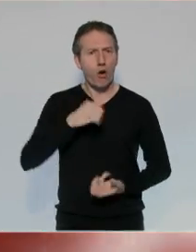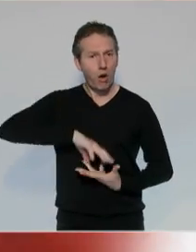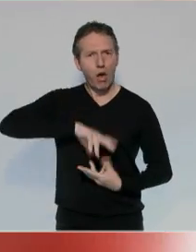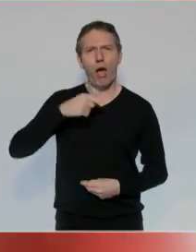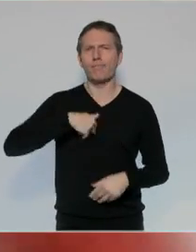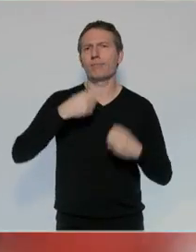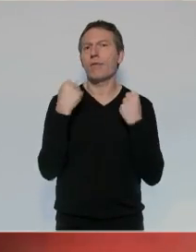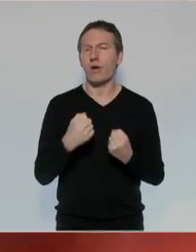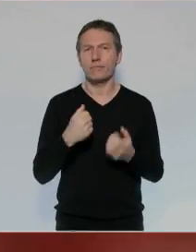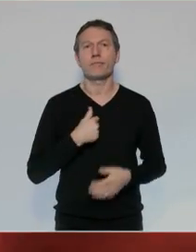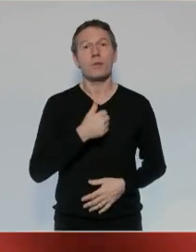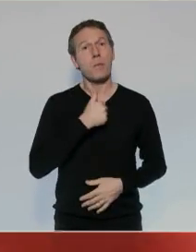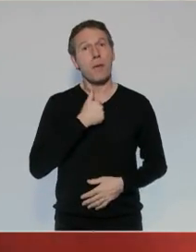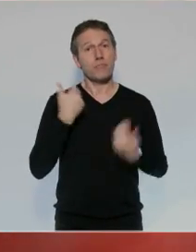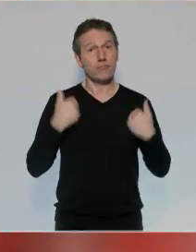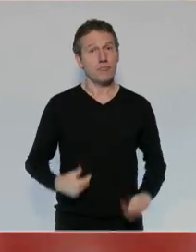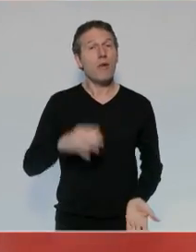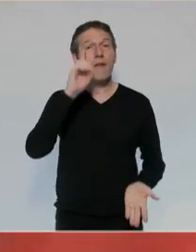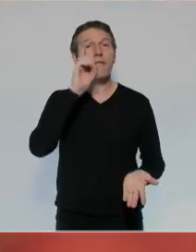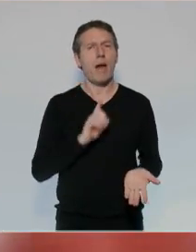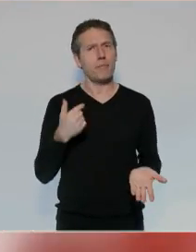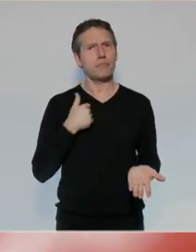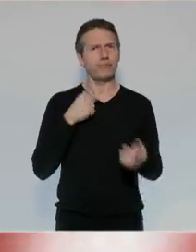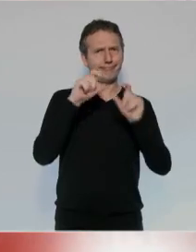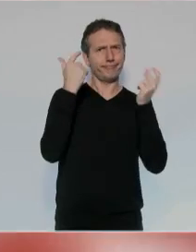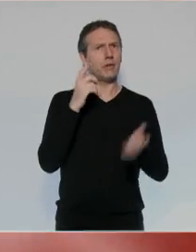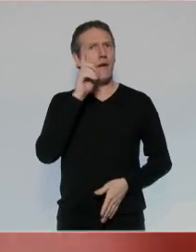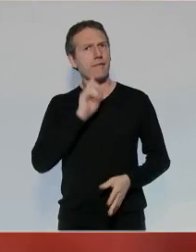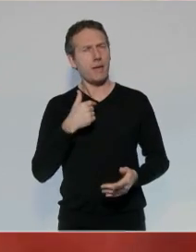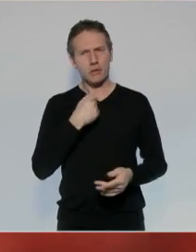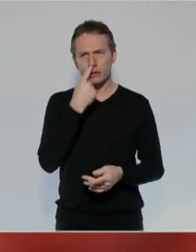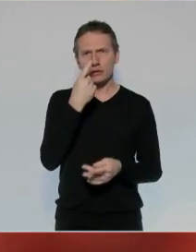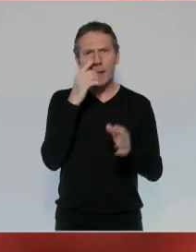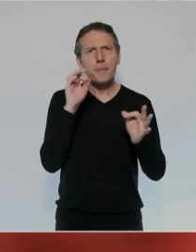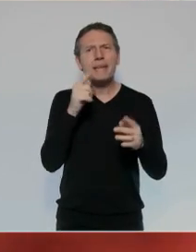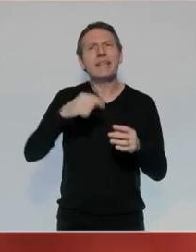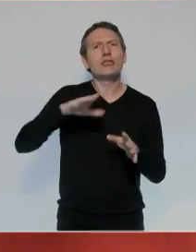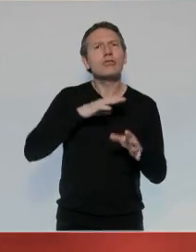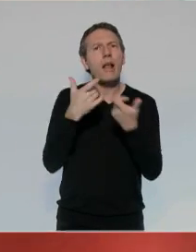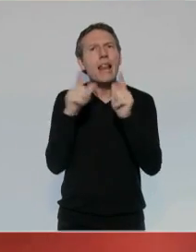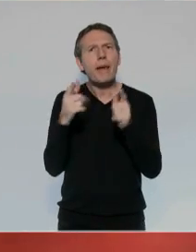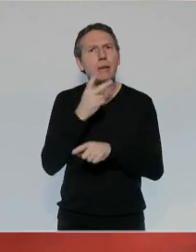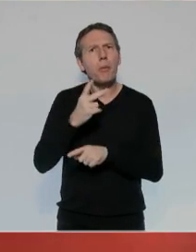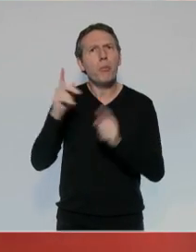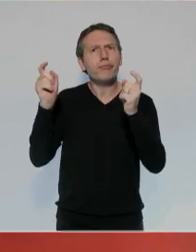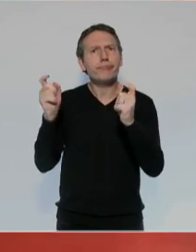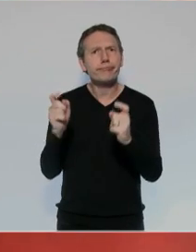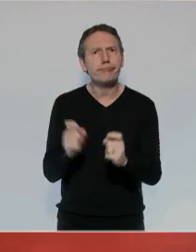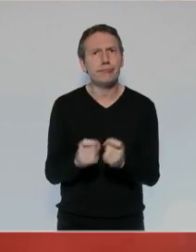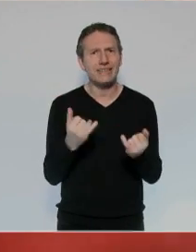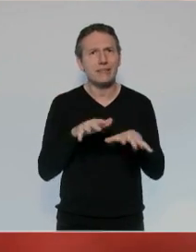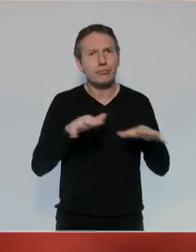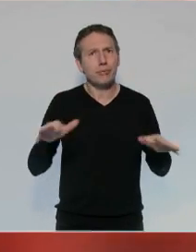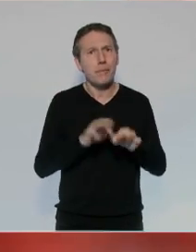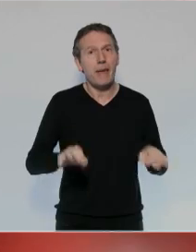cœur, du plus profond de mon âme. Je suis une femme. Et comme femme, je ressens comme une violence extrême les restrictions des libertés qui